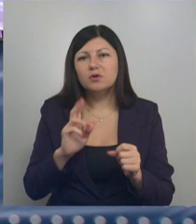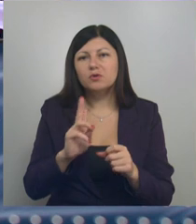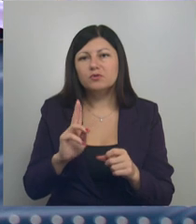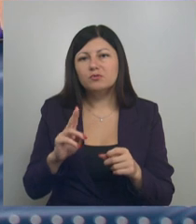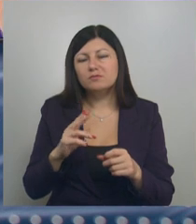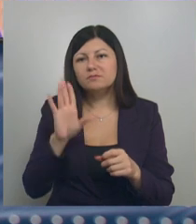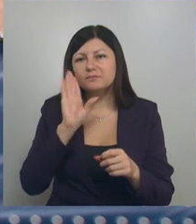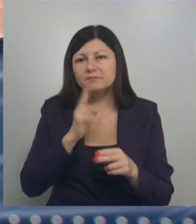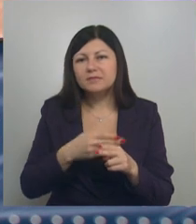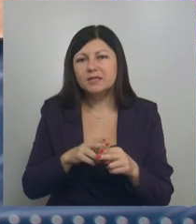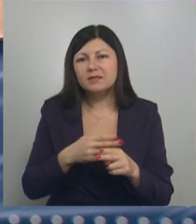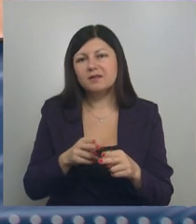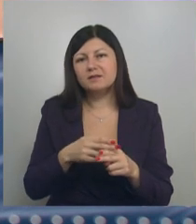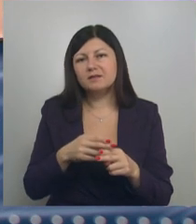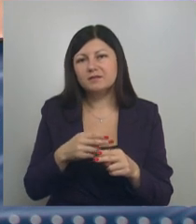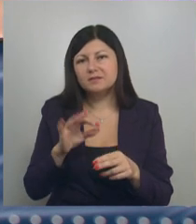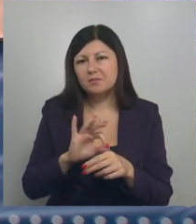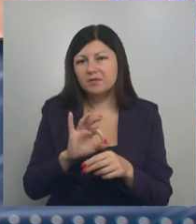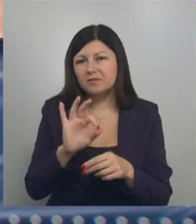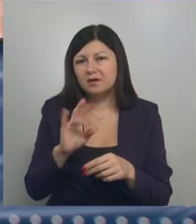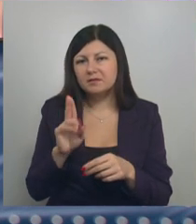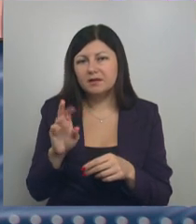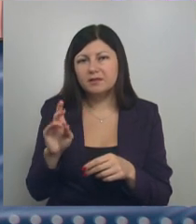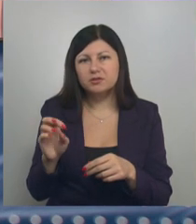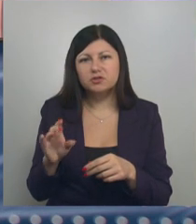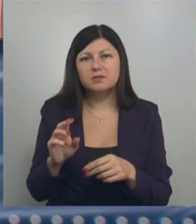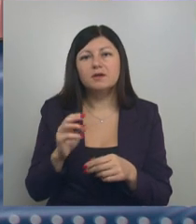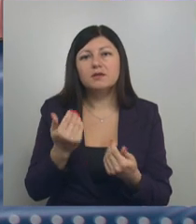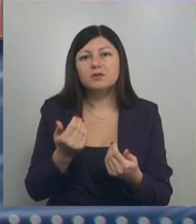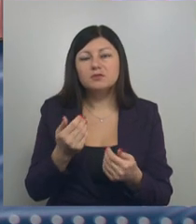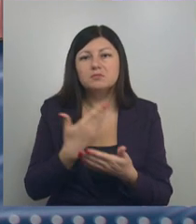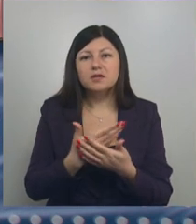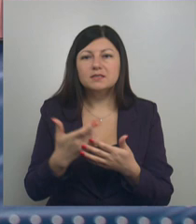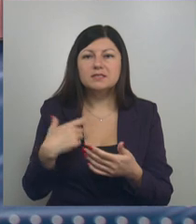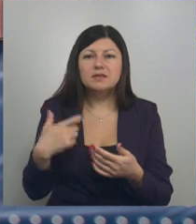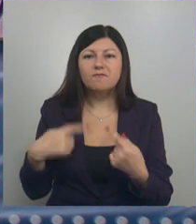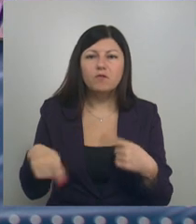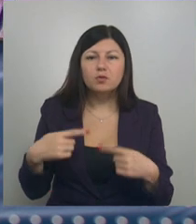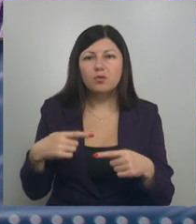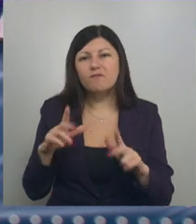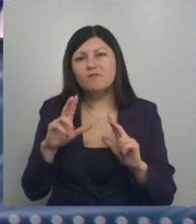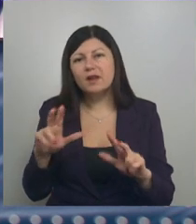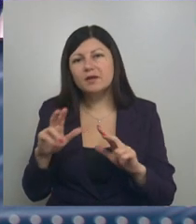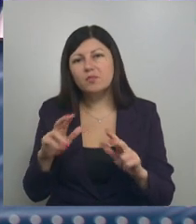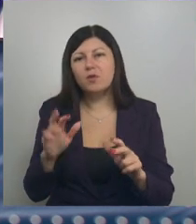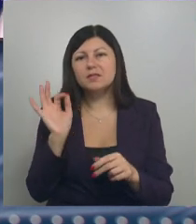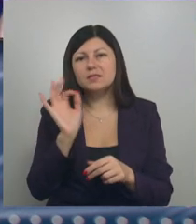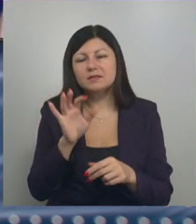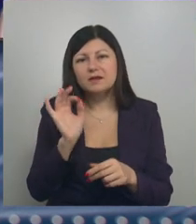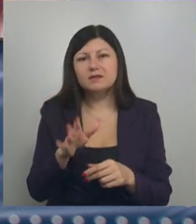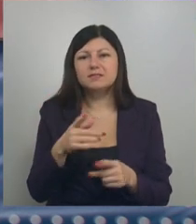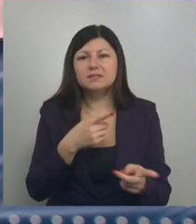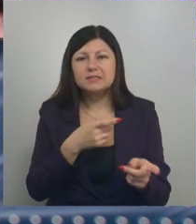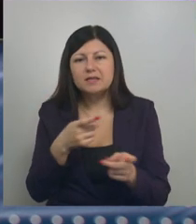заболевания. Ребята из Белгорода «Липецкая Орла» в дружественных поединках показали себя в футболе, волейболе, дартсе, стрельбе и